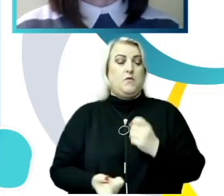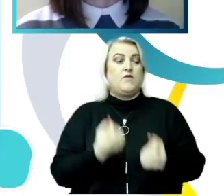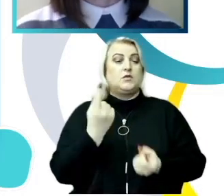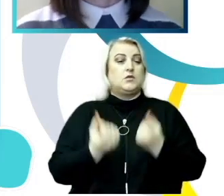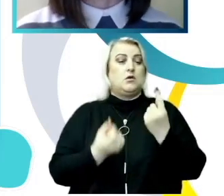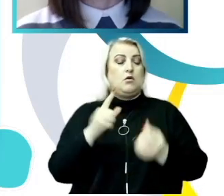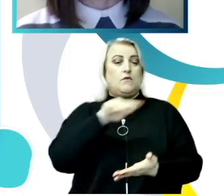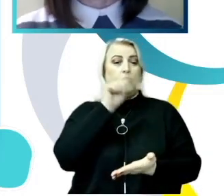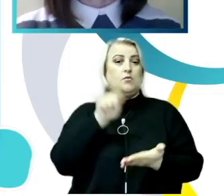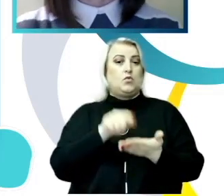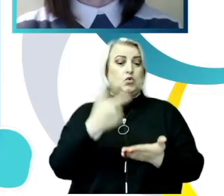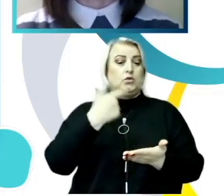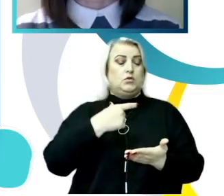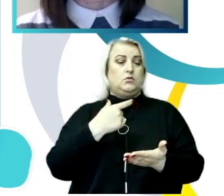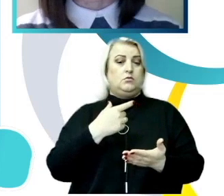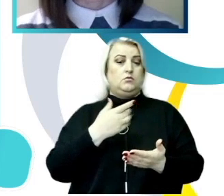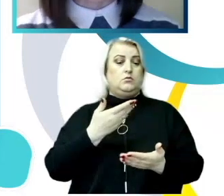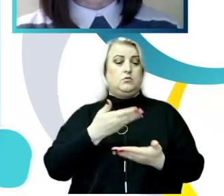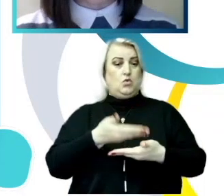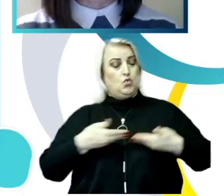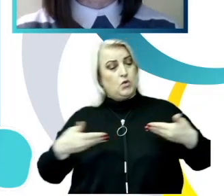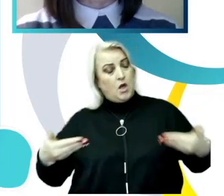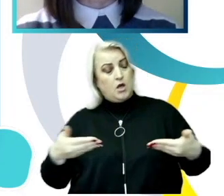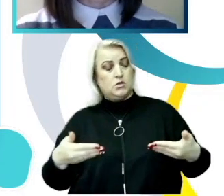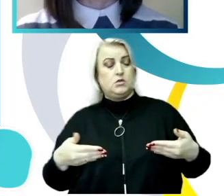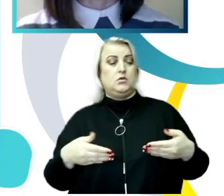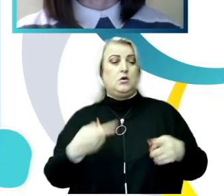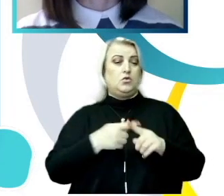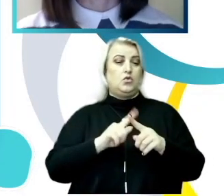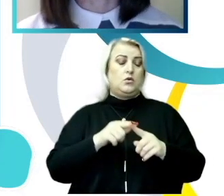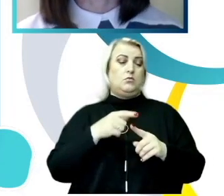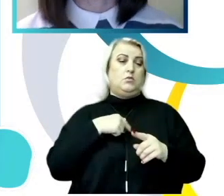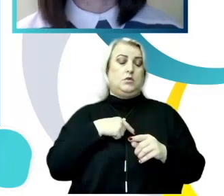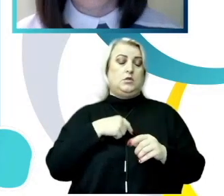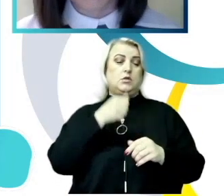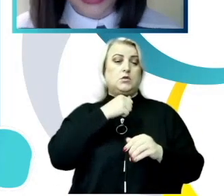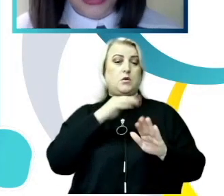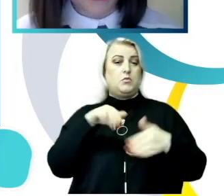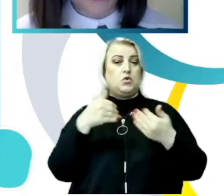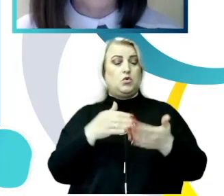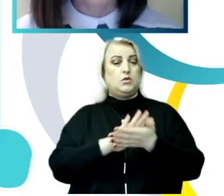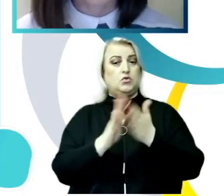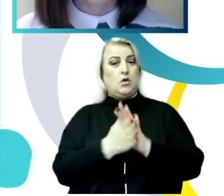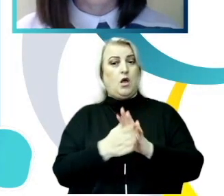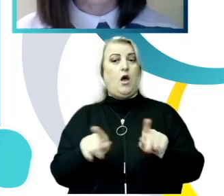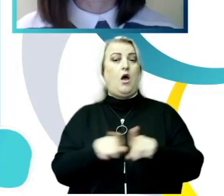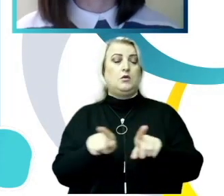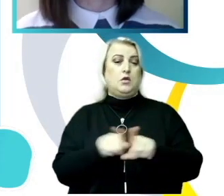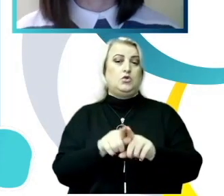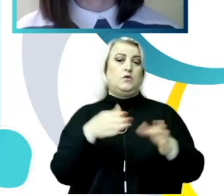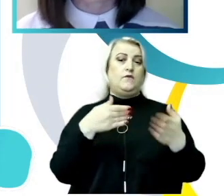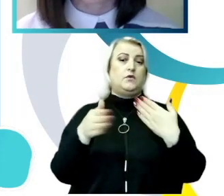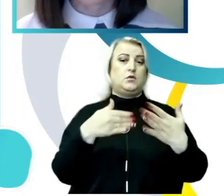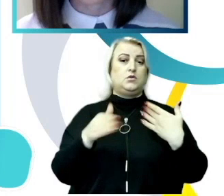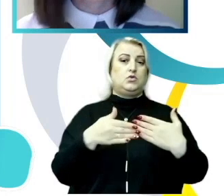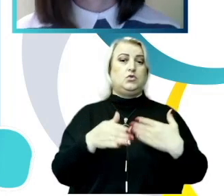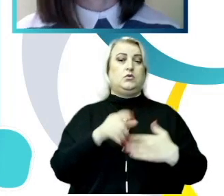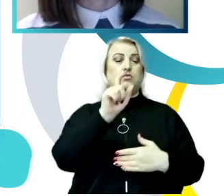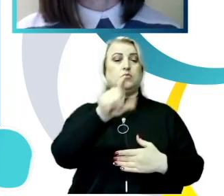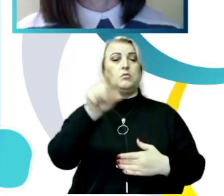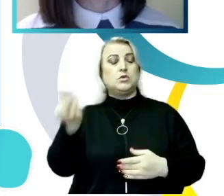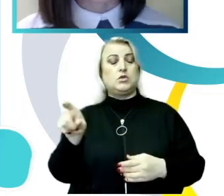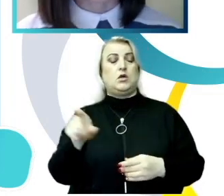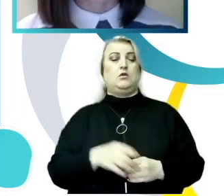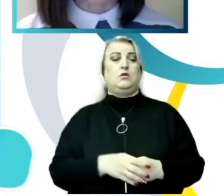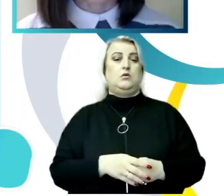noi, celor care facem analize și încercăm să prezentăm situația, dar și în raport cu decidenții, în raport cu persoanele,